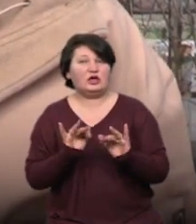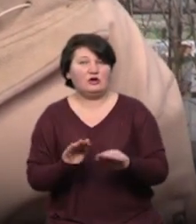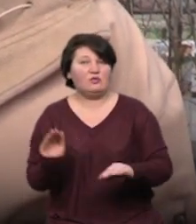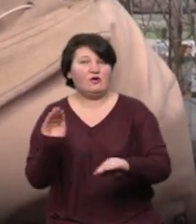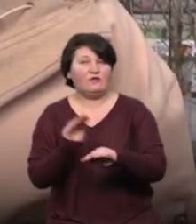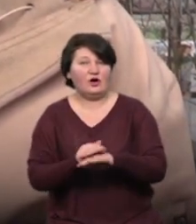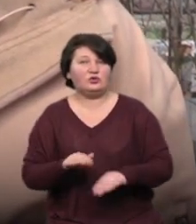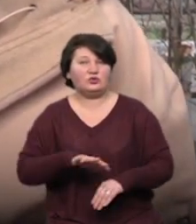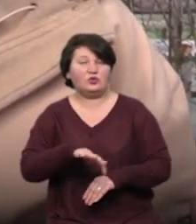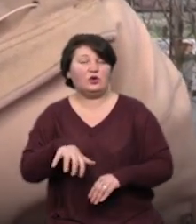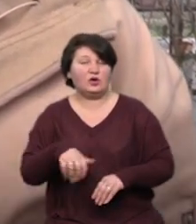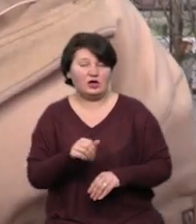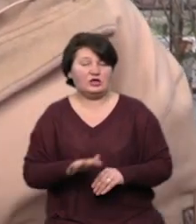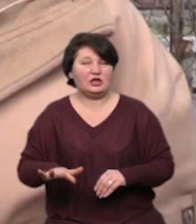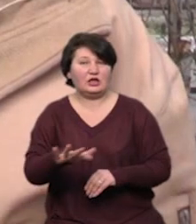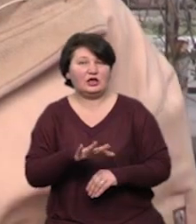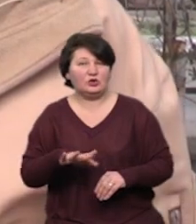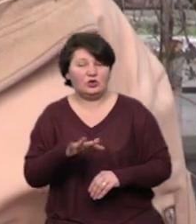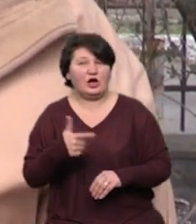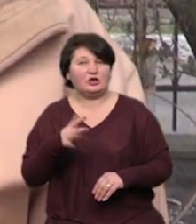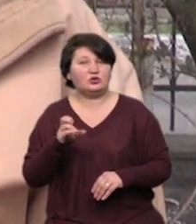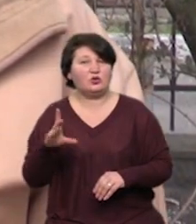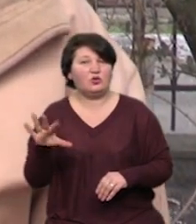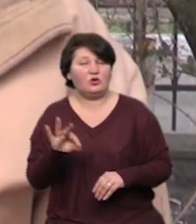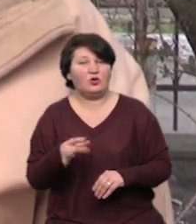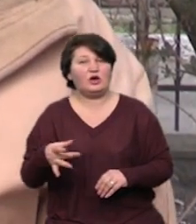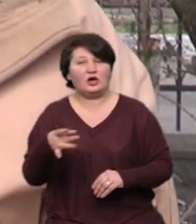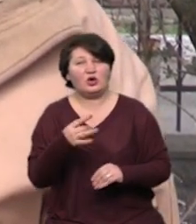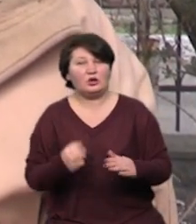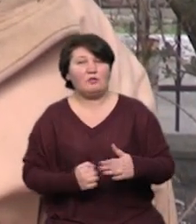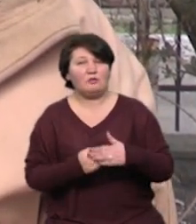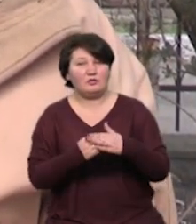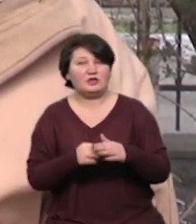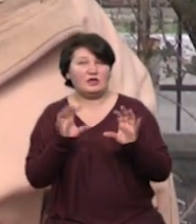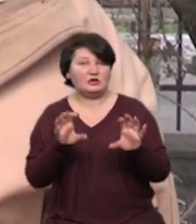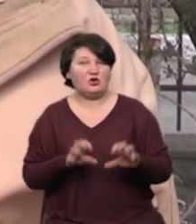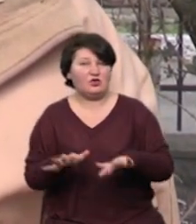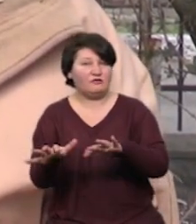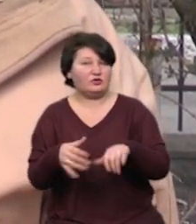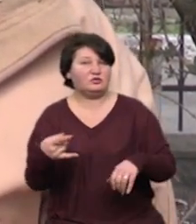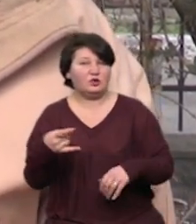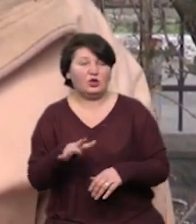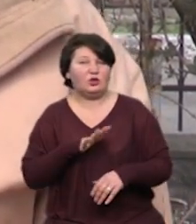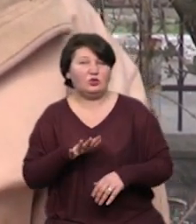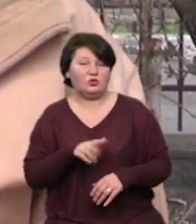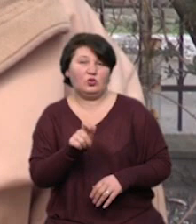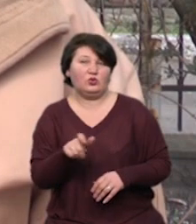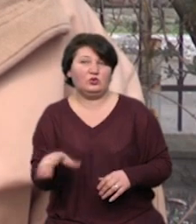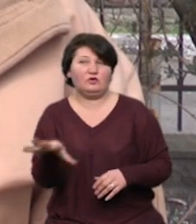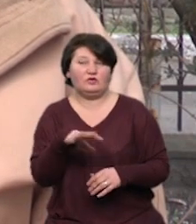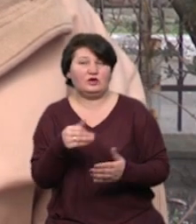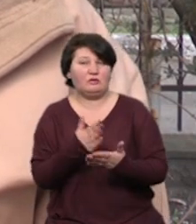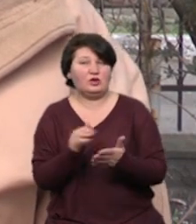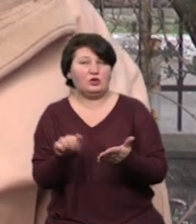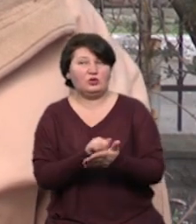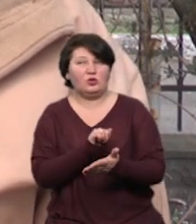на території Галицького району. Тому що підставу законних вилучати не було, тому що мої люди мали всі відповідні документи на